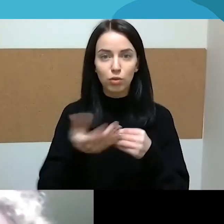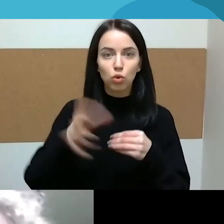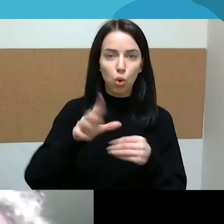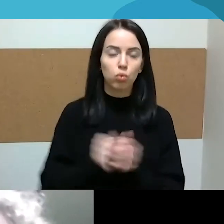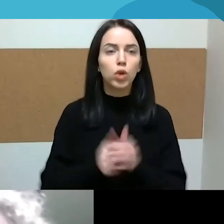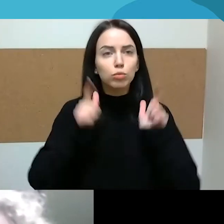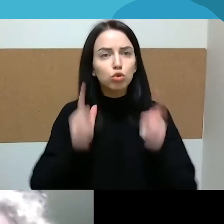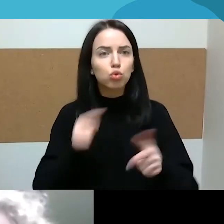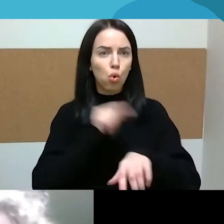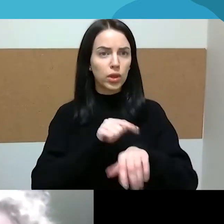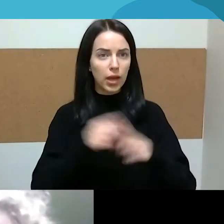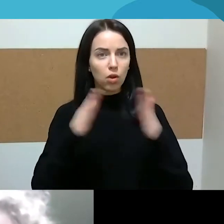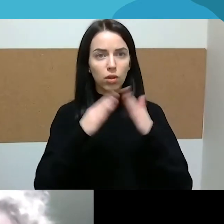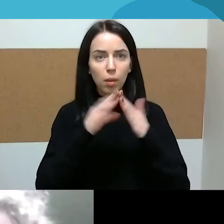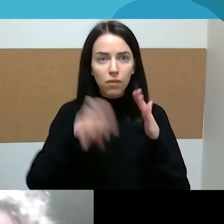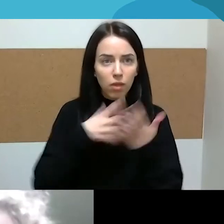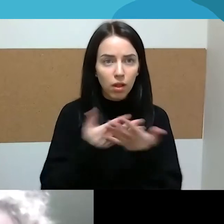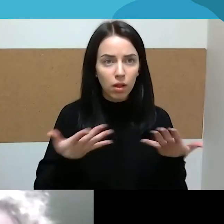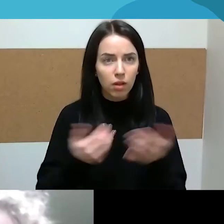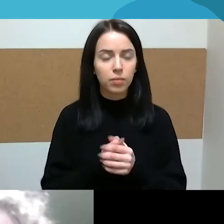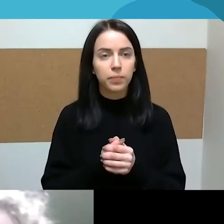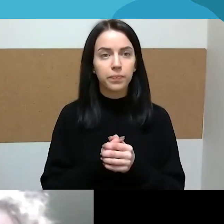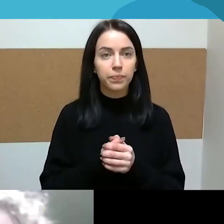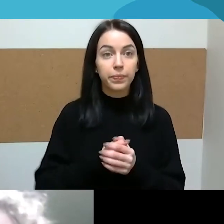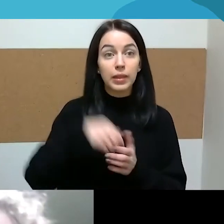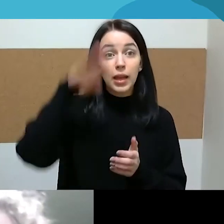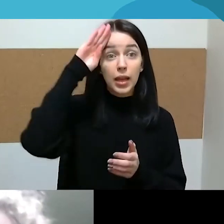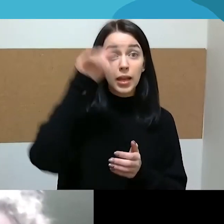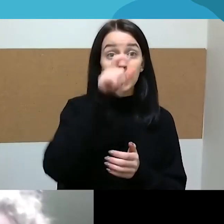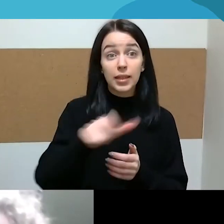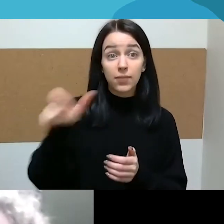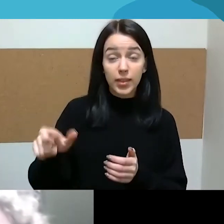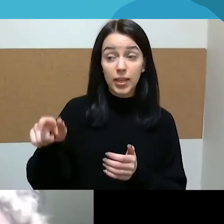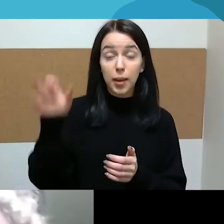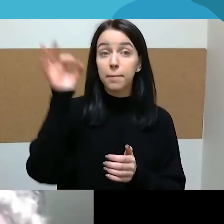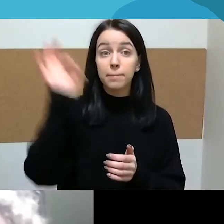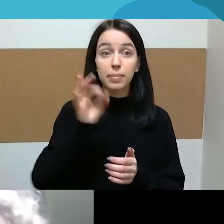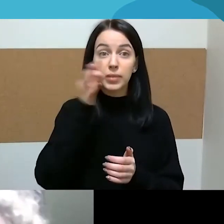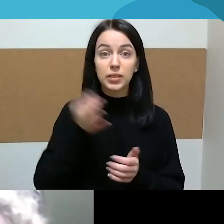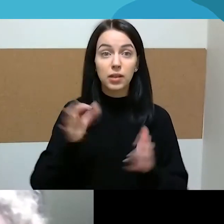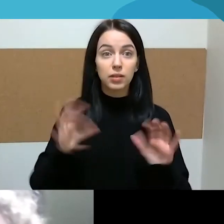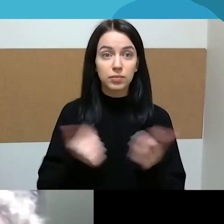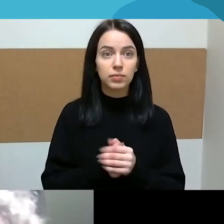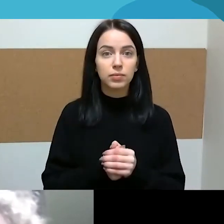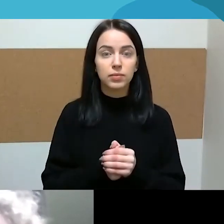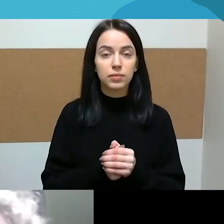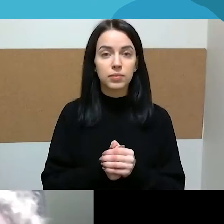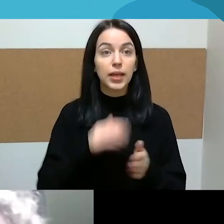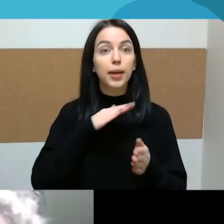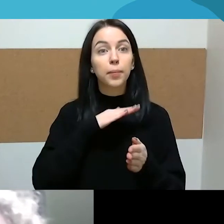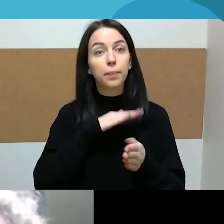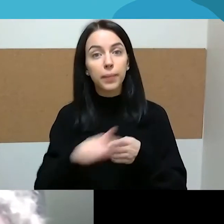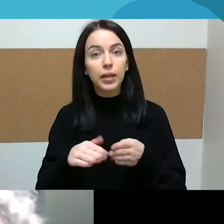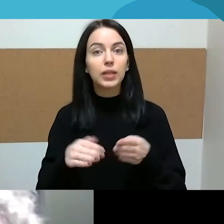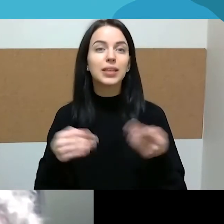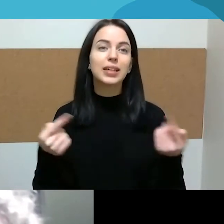tikrojo laiko su vaiku, tada lygiai vyrai sako, kad gal ne visai čia jiems iki galo būtų priimtina ir kažkokį